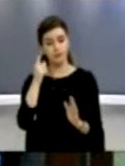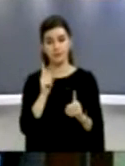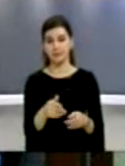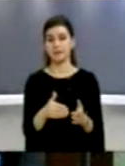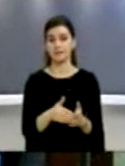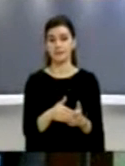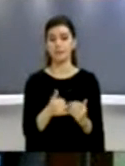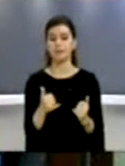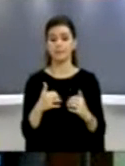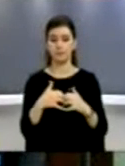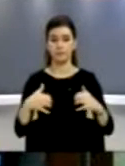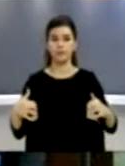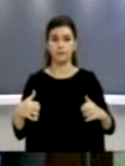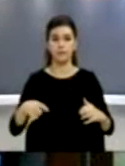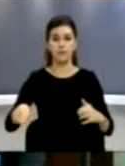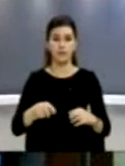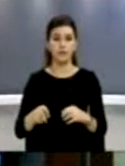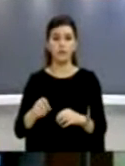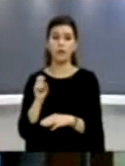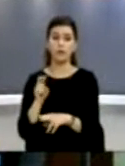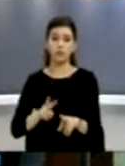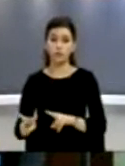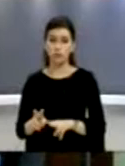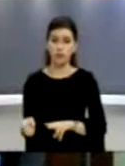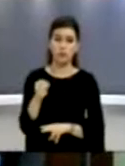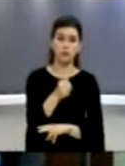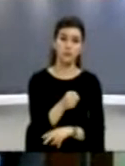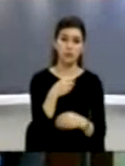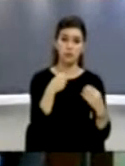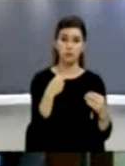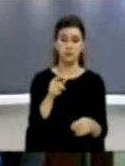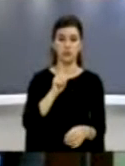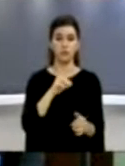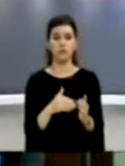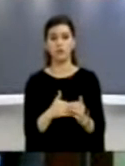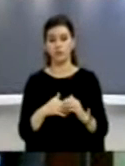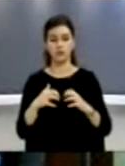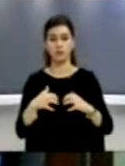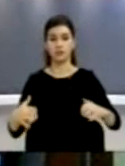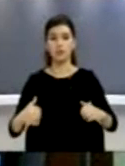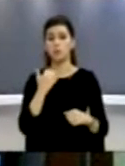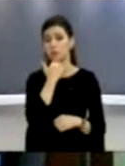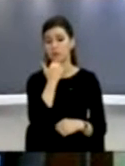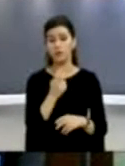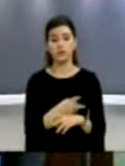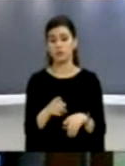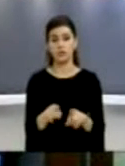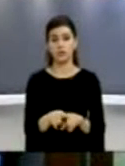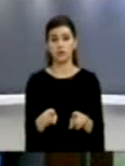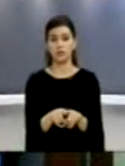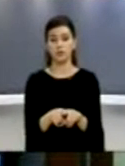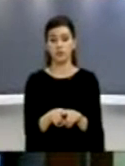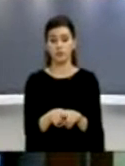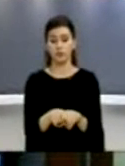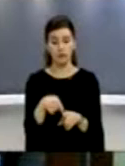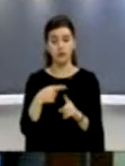gjyçtarët fare në ndo duhet të ishin edhe ligjerus, pra që të ligjeroj në universitetet qofë publike apo edhe private, miripo